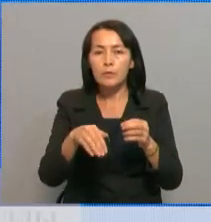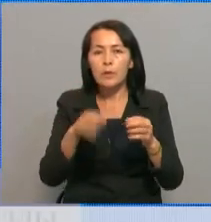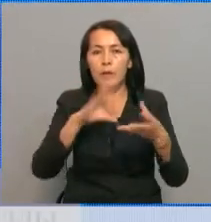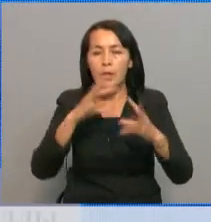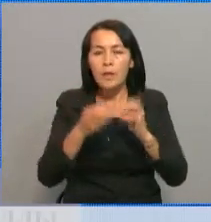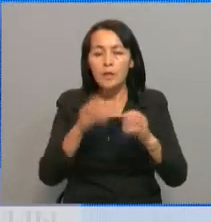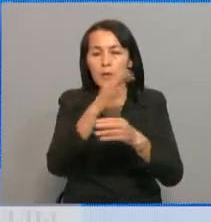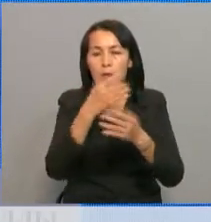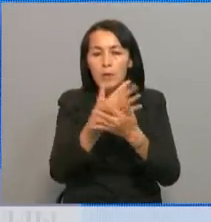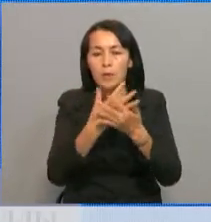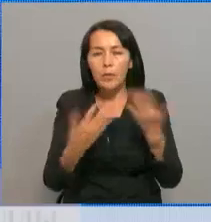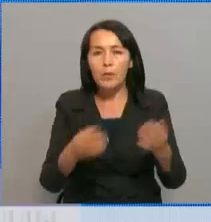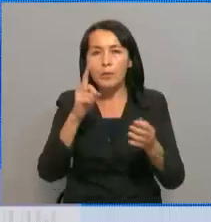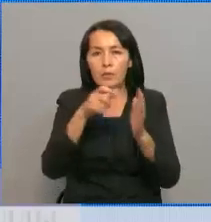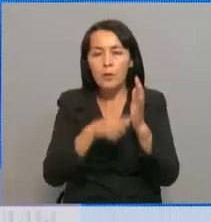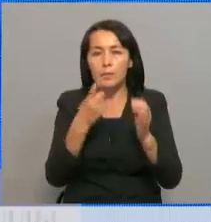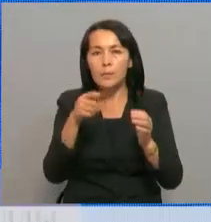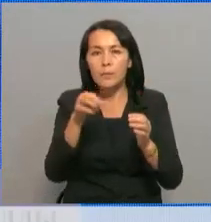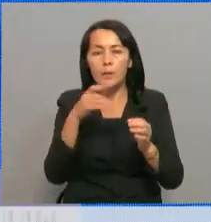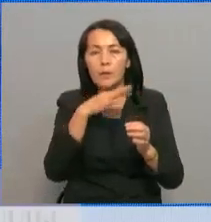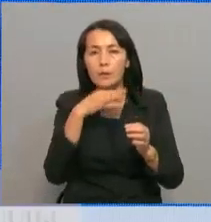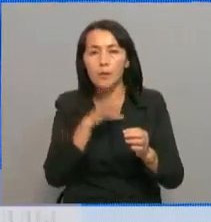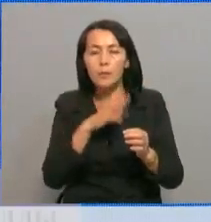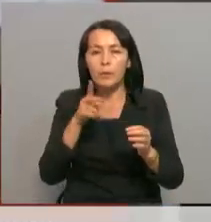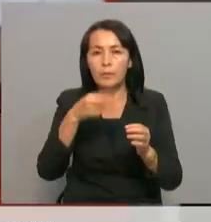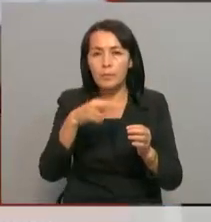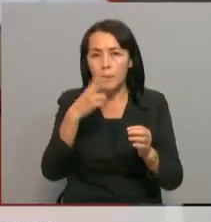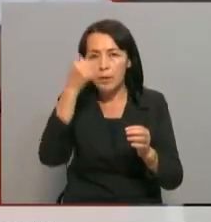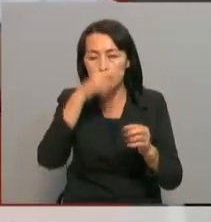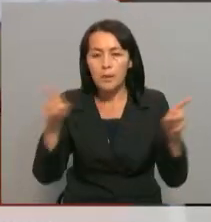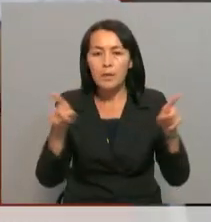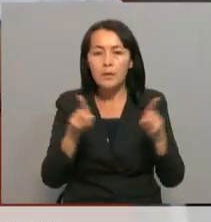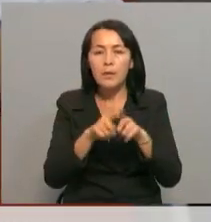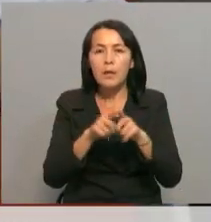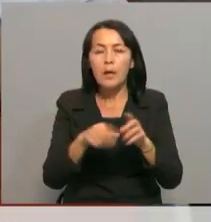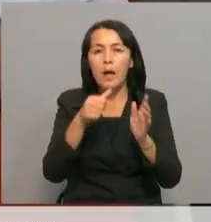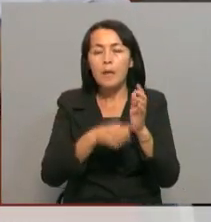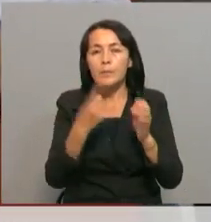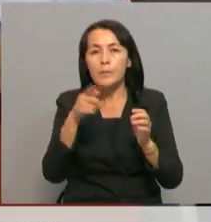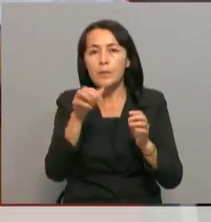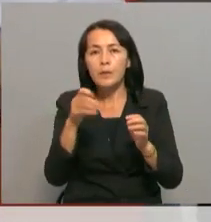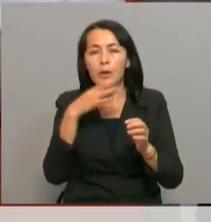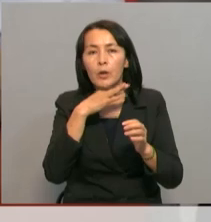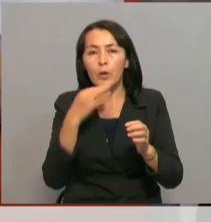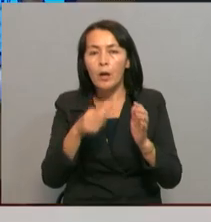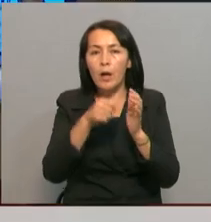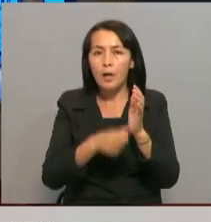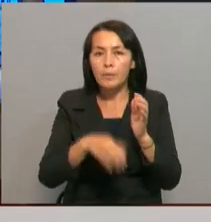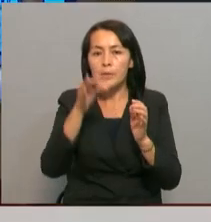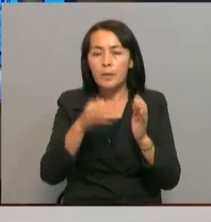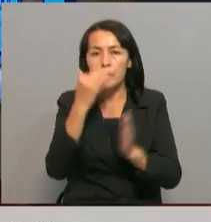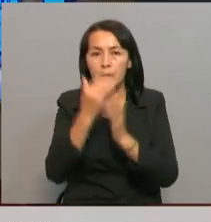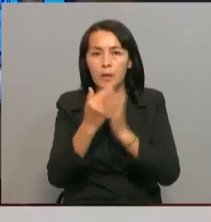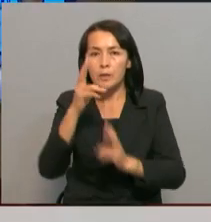Нәтежесінде өндірген өнім көлемі 161 миллиард тенгені құрап, 2022 жылымен салыстырғанда 61 миллиард тенгеге, яғни 60 пайызға